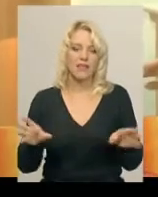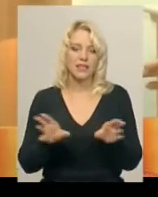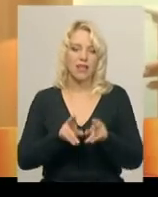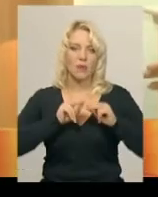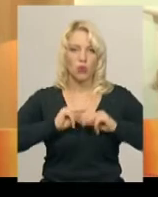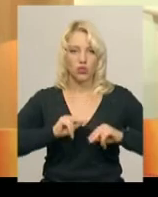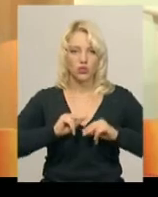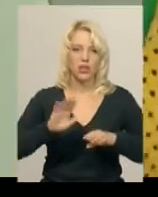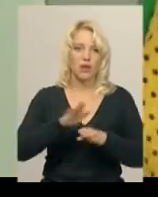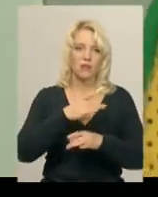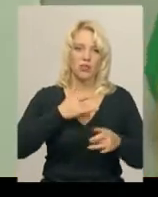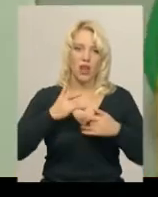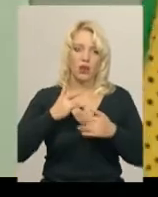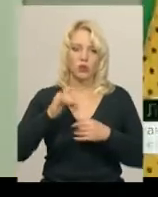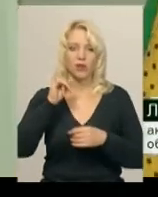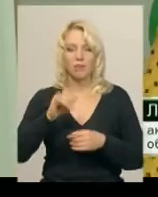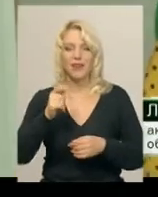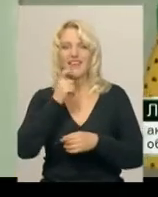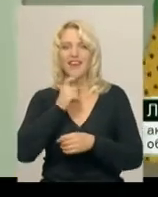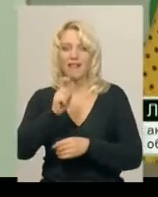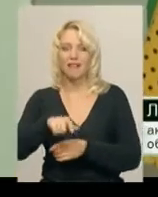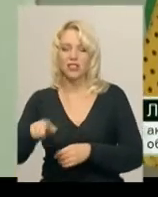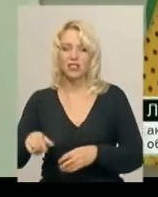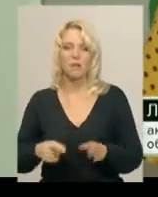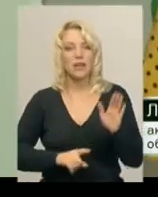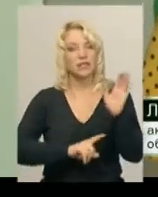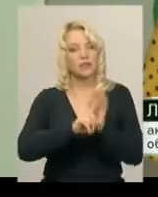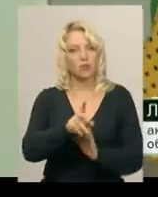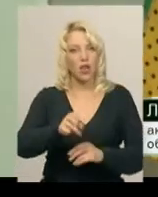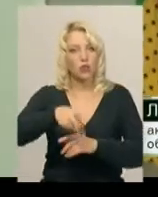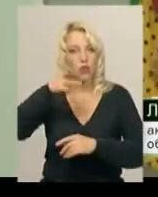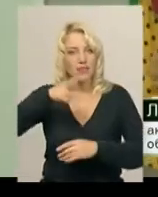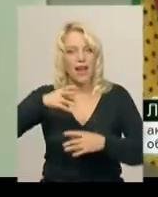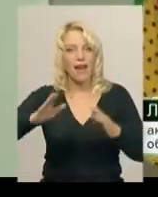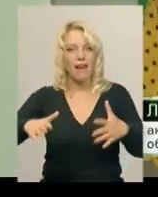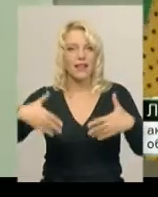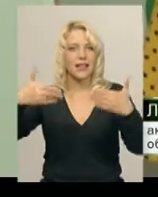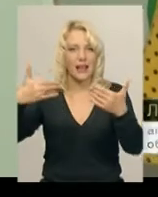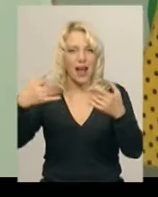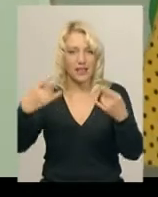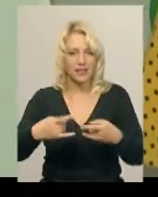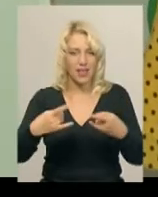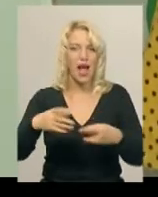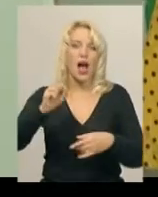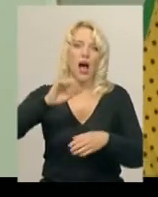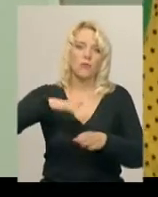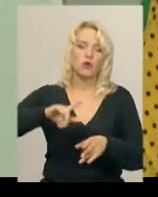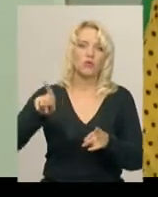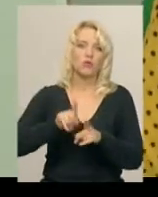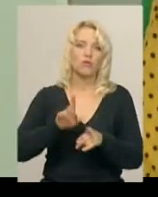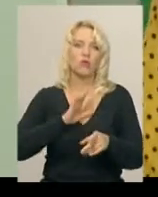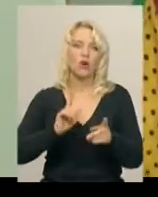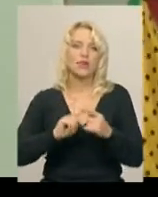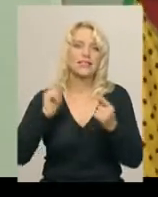акторами і глядачами. Дія спочатку відбувається на екрані, а потім все те, що було за екраном, воно